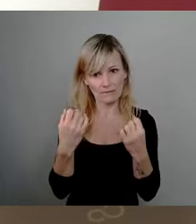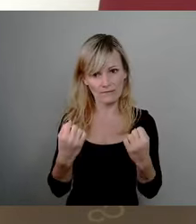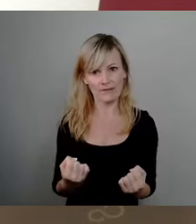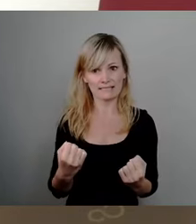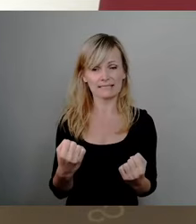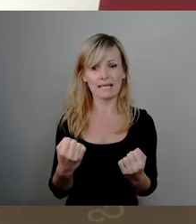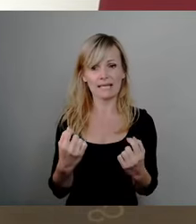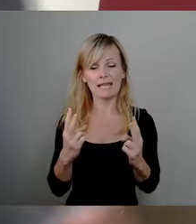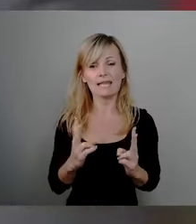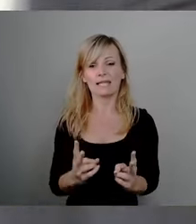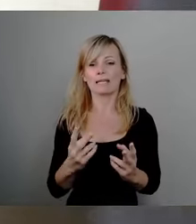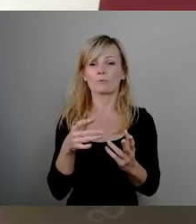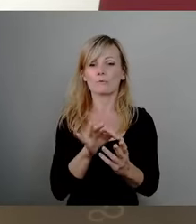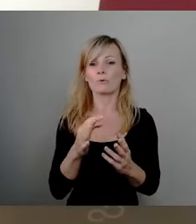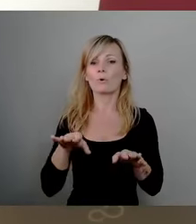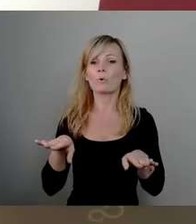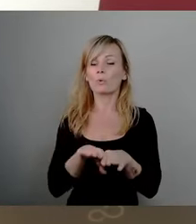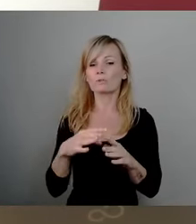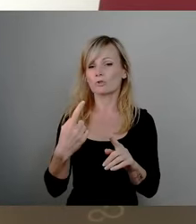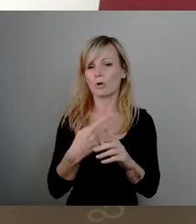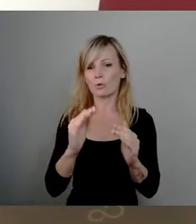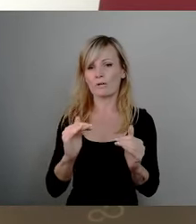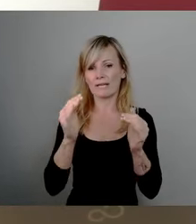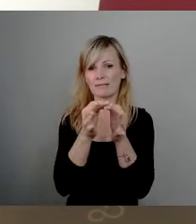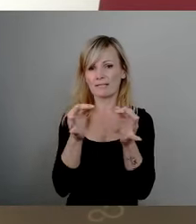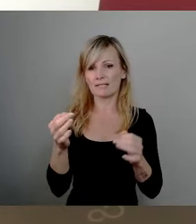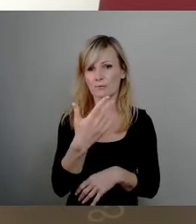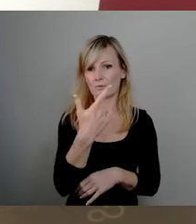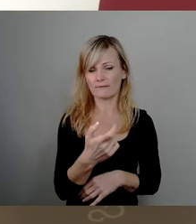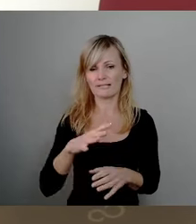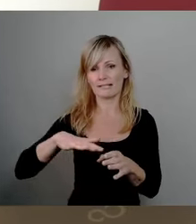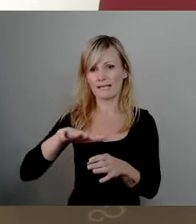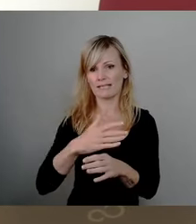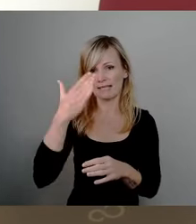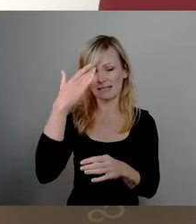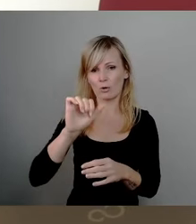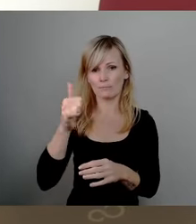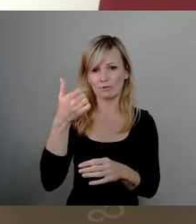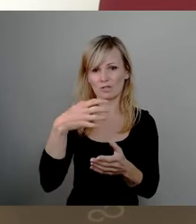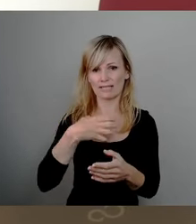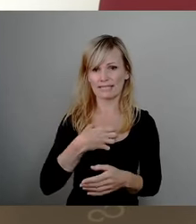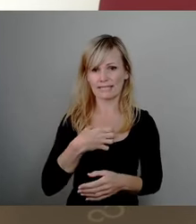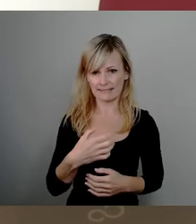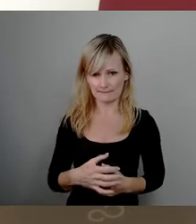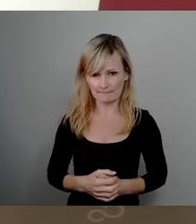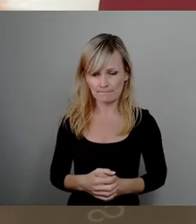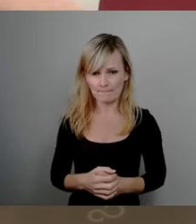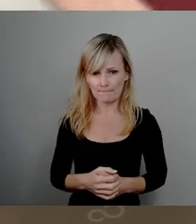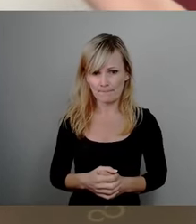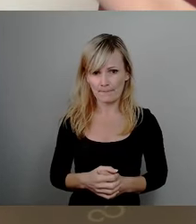Der Grundsteuerhebesetze 25 Landeshauptstadt Dresden, dort haben wir einen